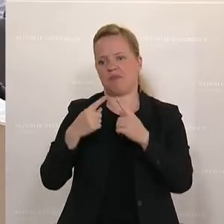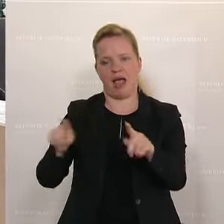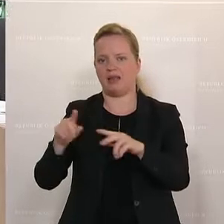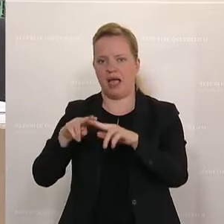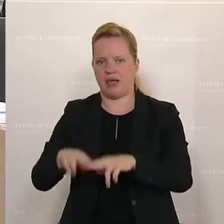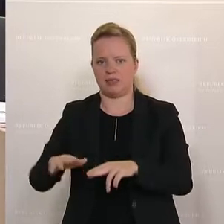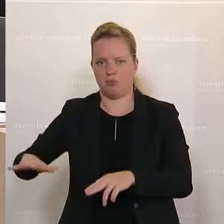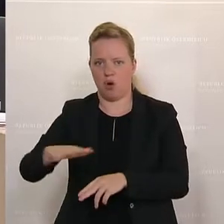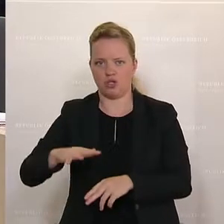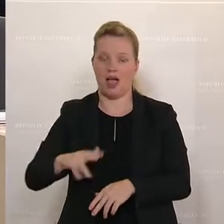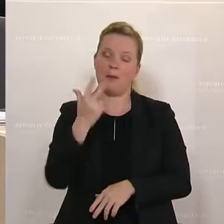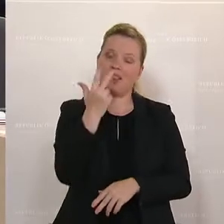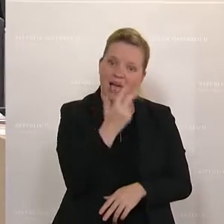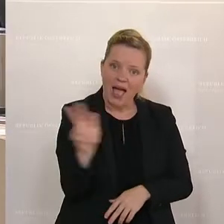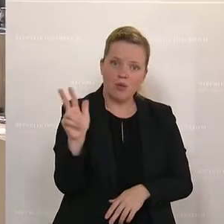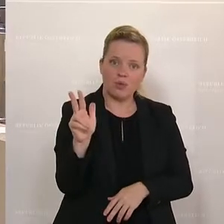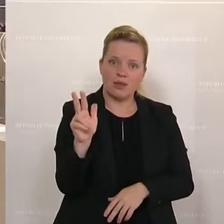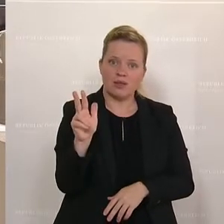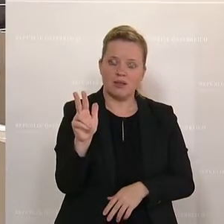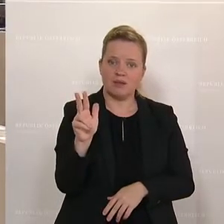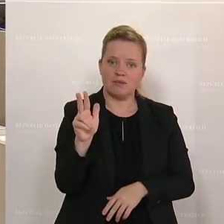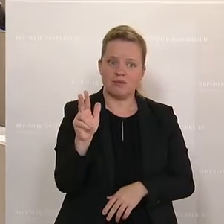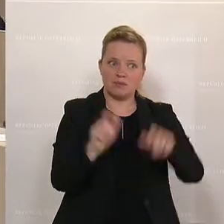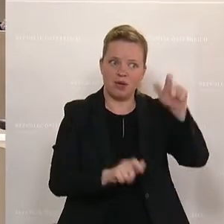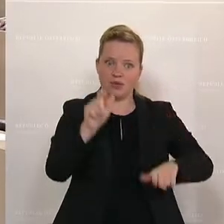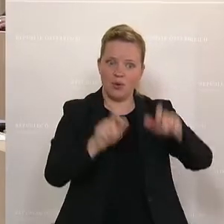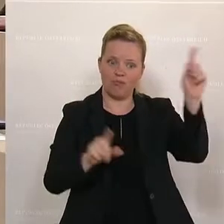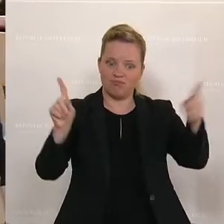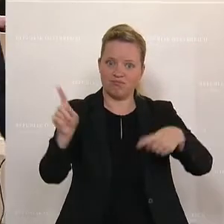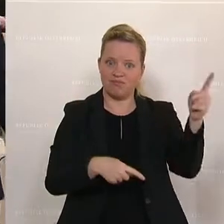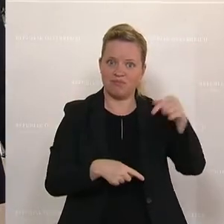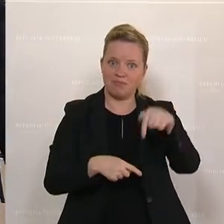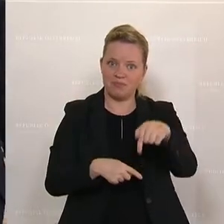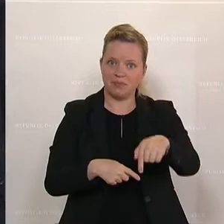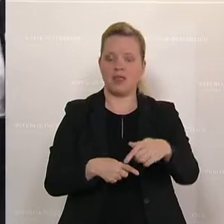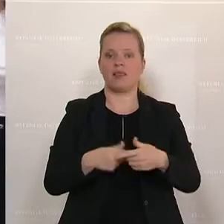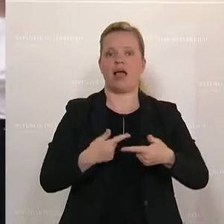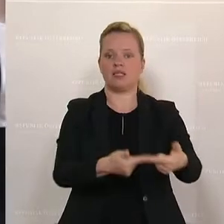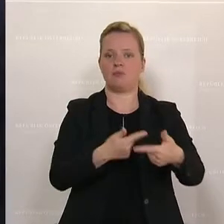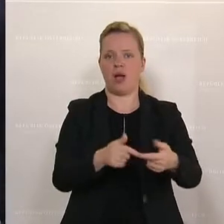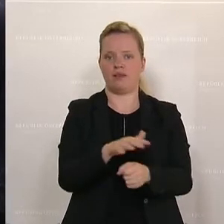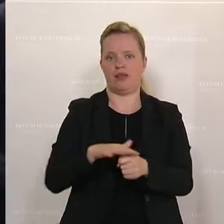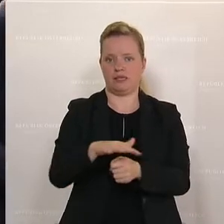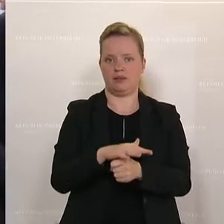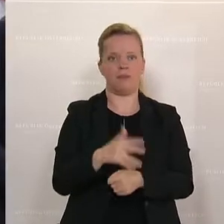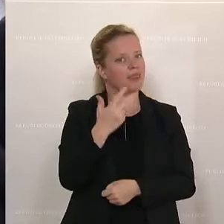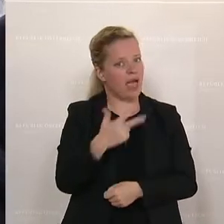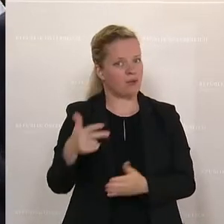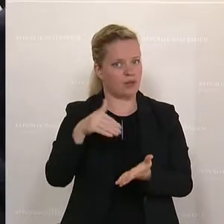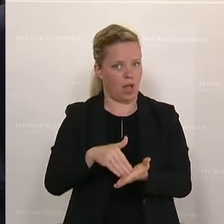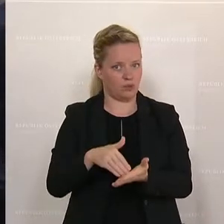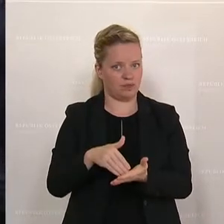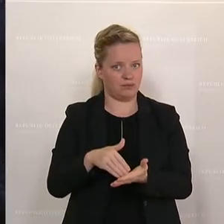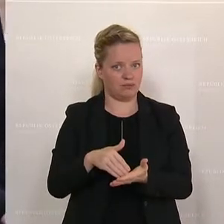300.000 Entsendungen nur im Bereich Transportwesen. 300.000 Entsendungen im Jahr,